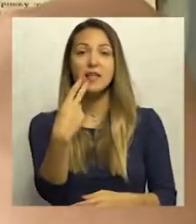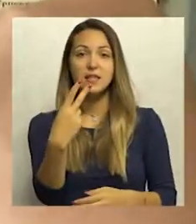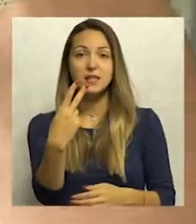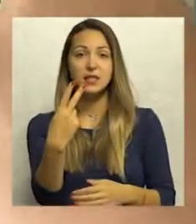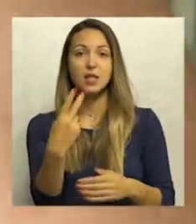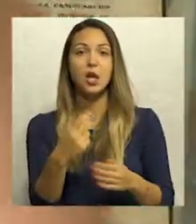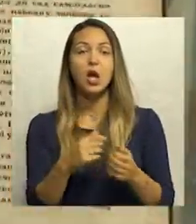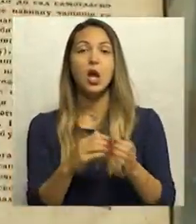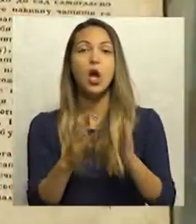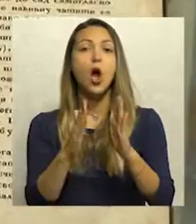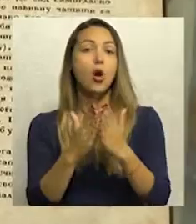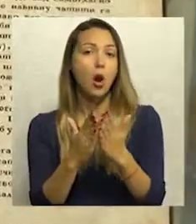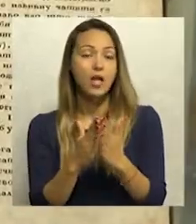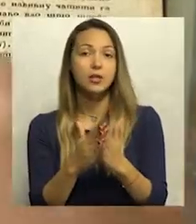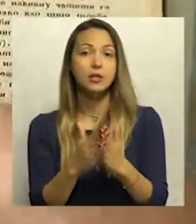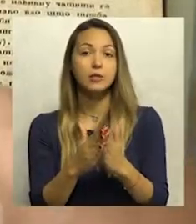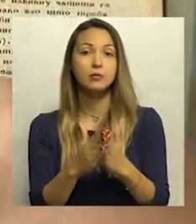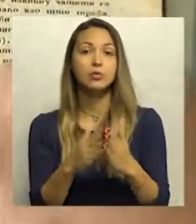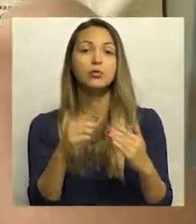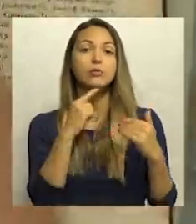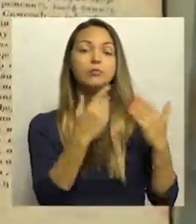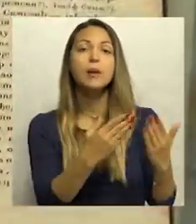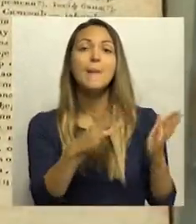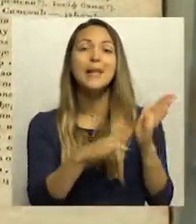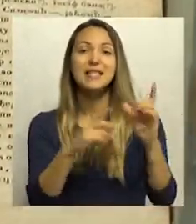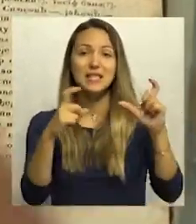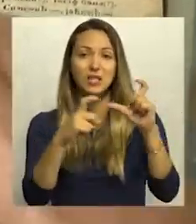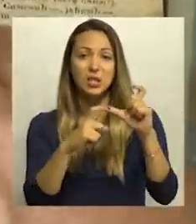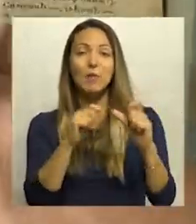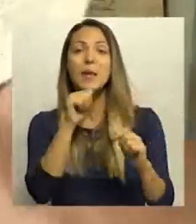Milici Stojedinović Srpkinji i Mini Karadžić.